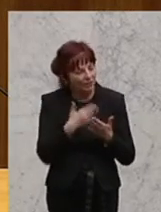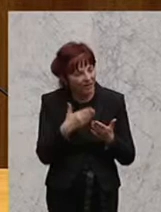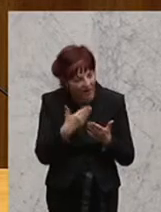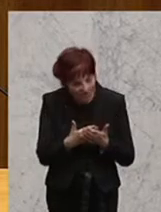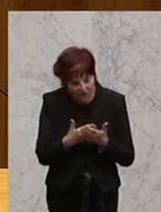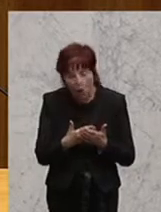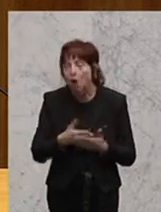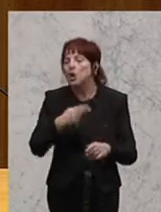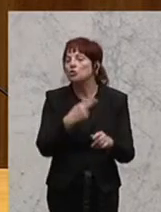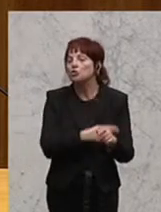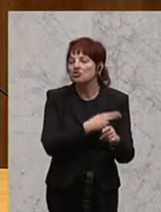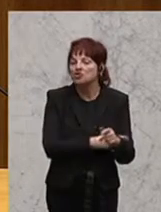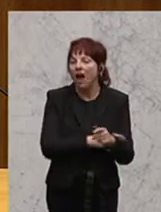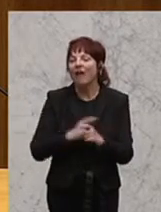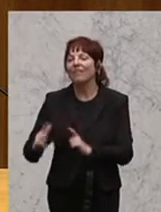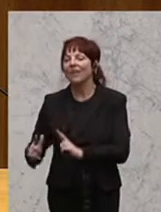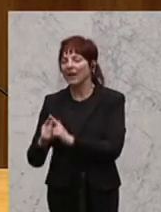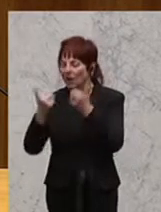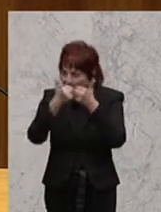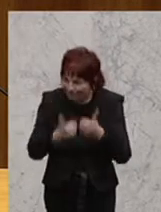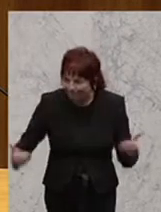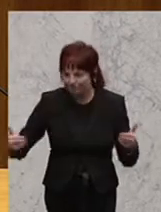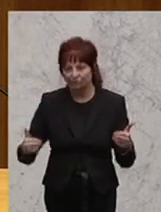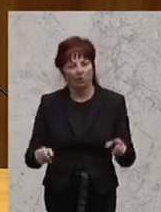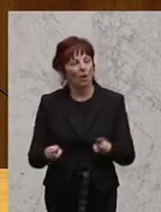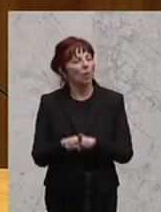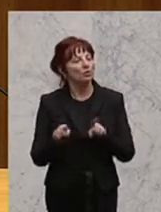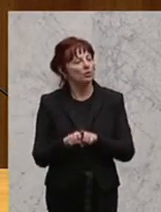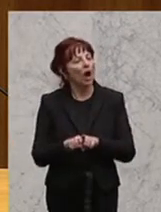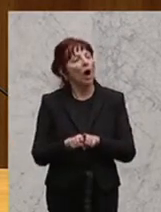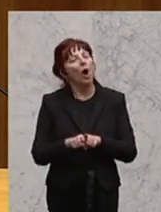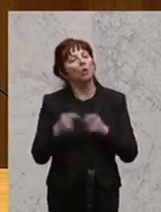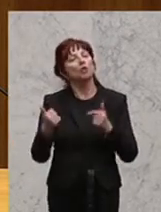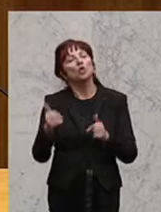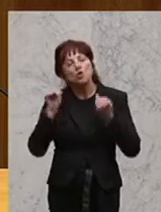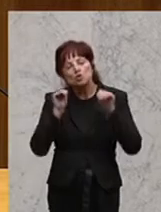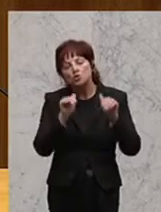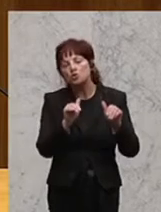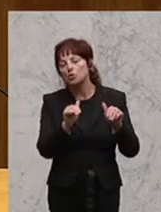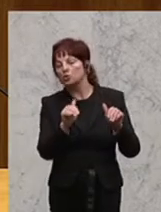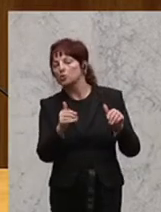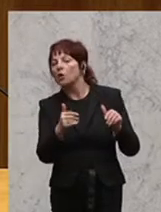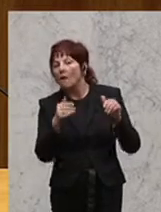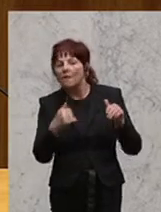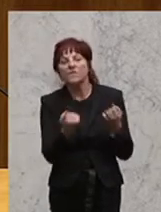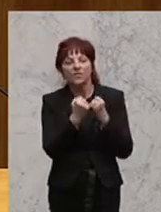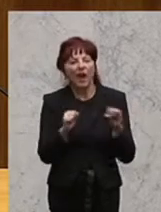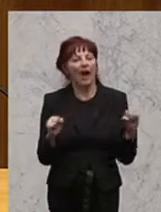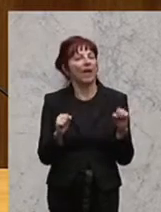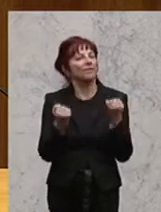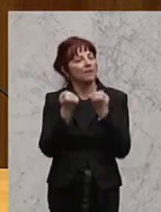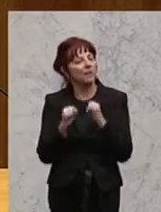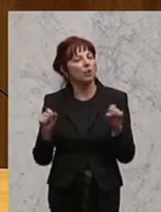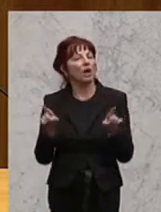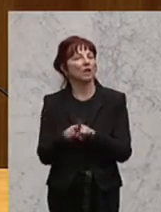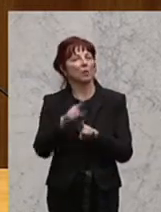von Staat und Kirche, dass es hinausläuft auf den Schutz von Freiheit, Demokratie und Menschenrechten. Und wenn ich diesen Satz nehme, dann heißt das auch,